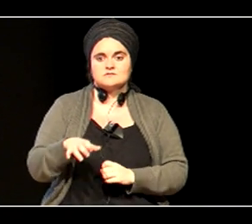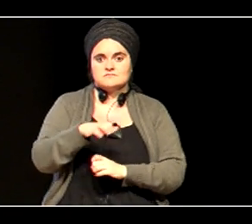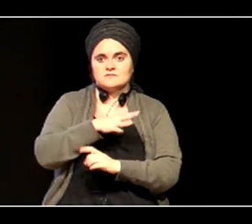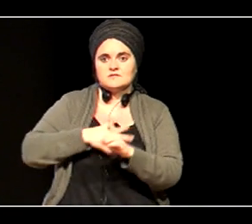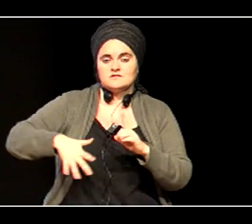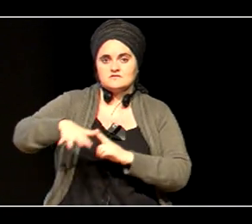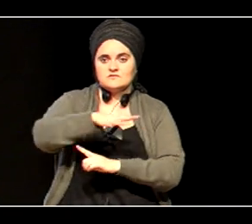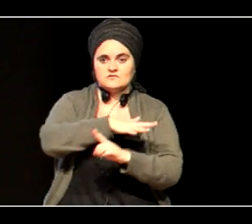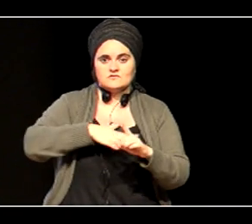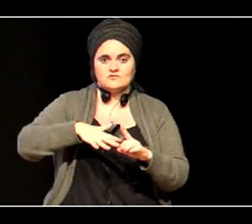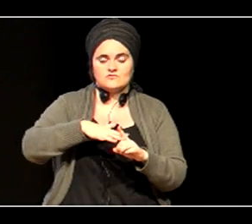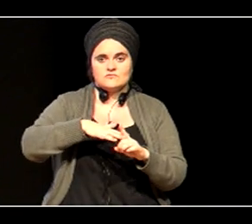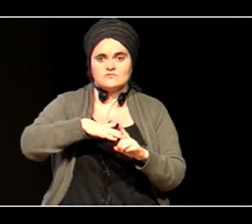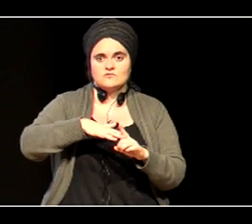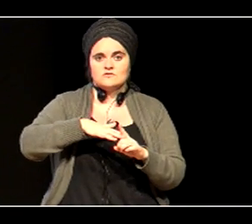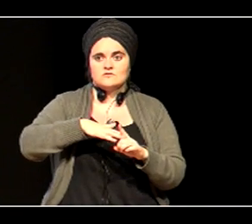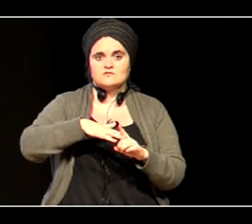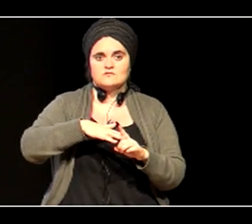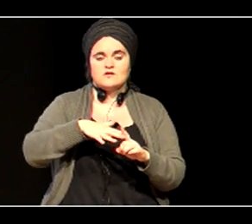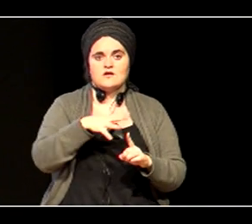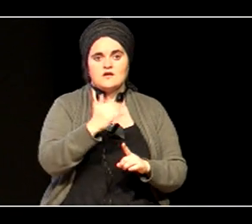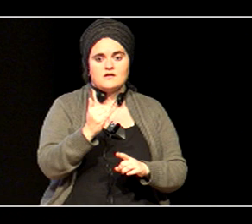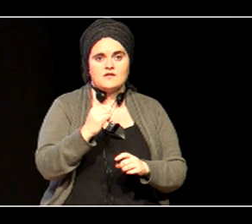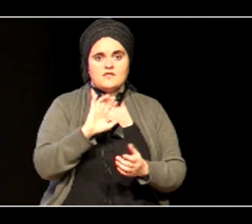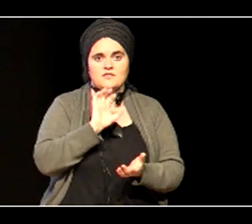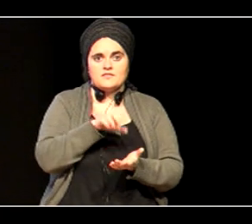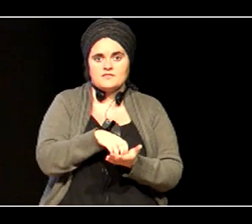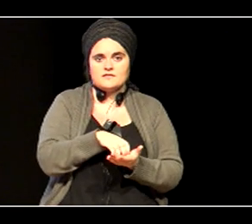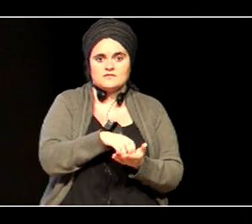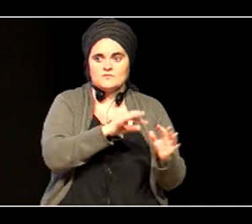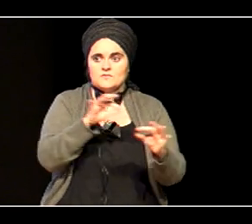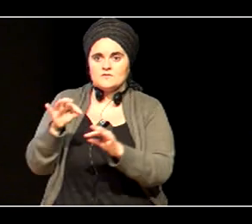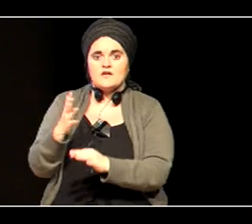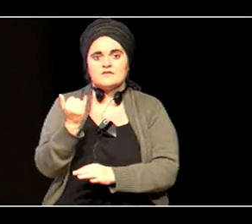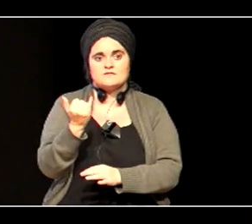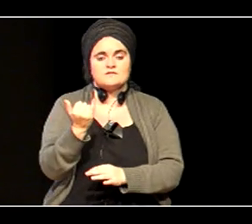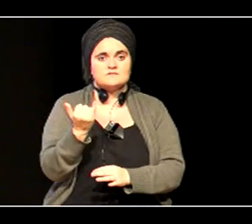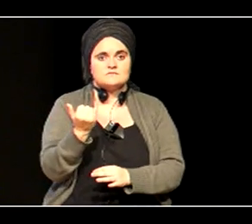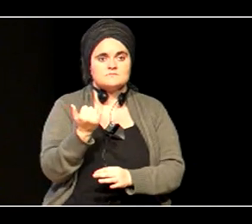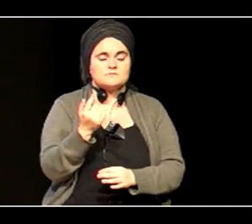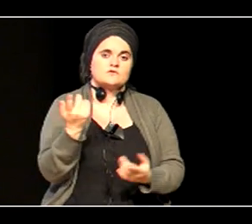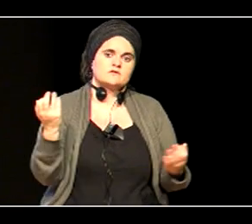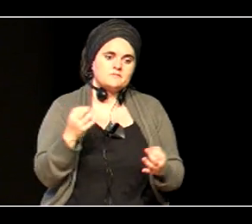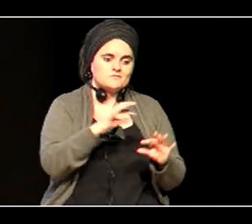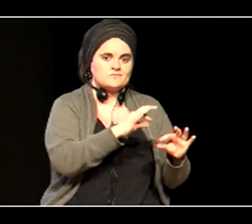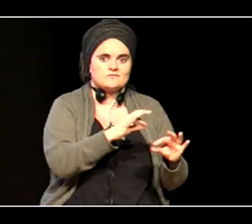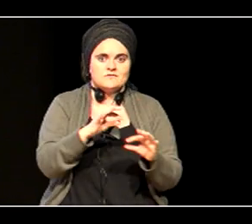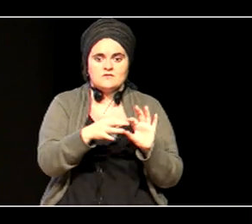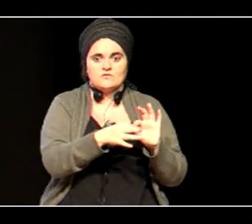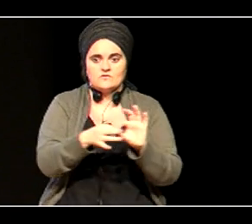eta, badauskagu gauzak ikastetztela behaltzeko, baina hor koerentzia, eta beharrezko da